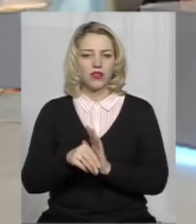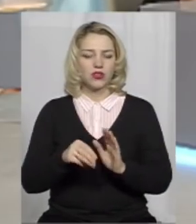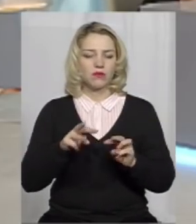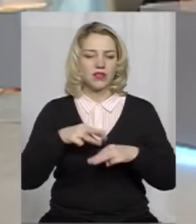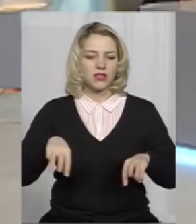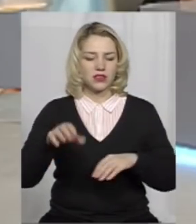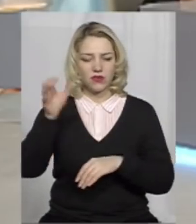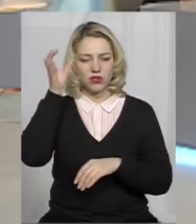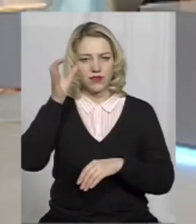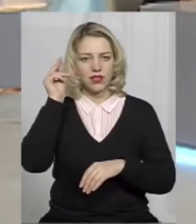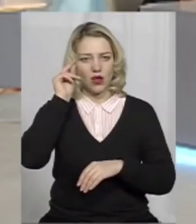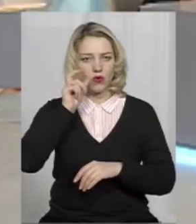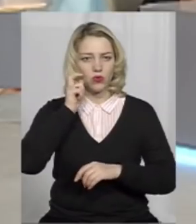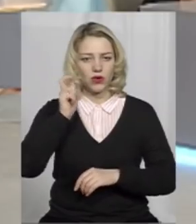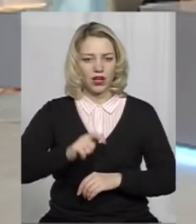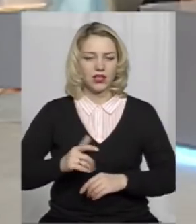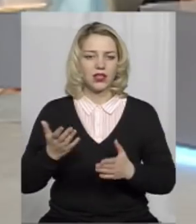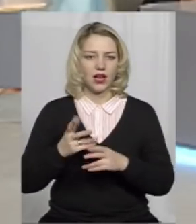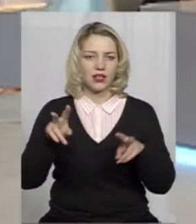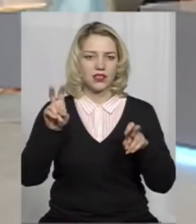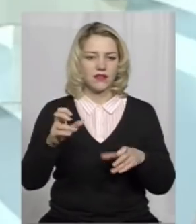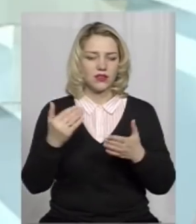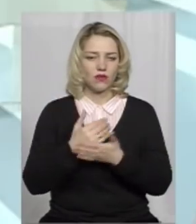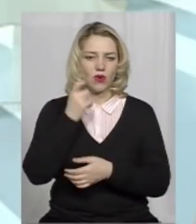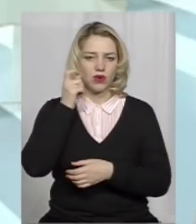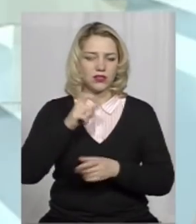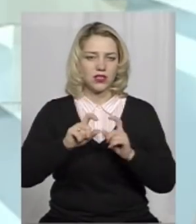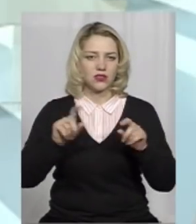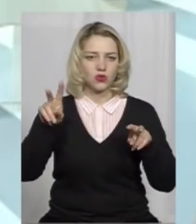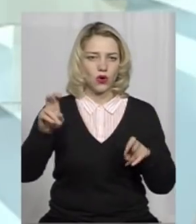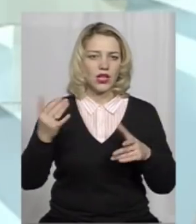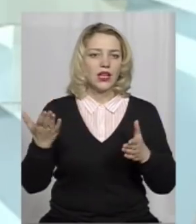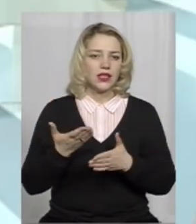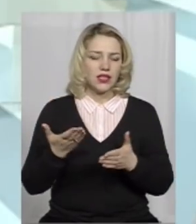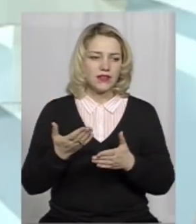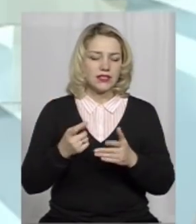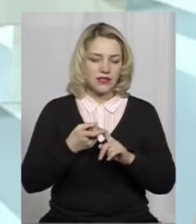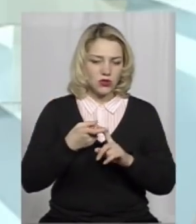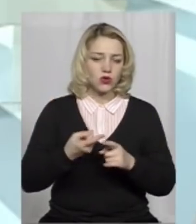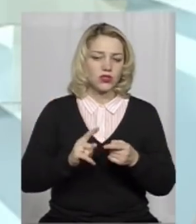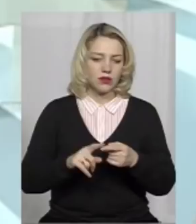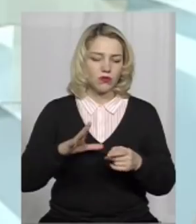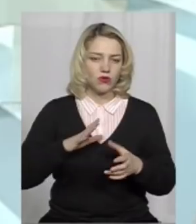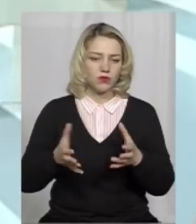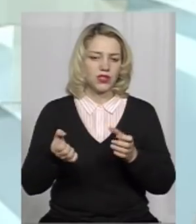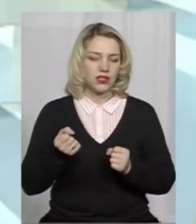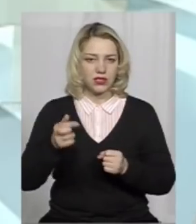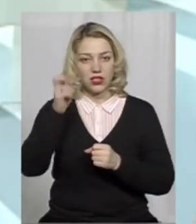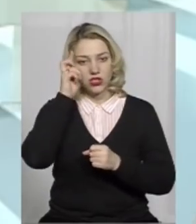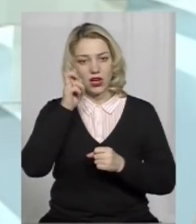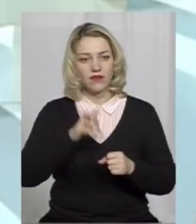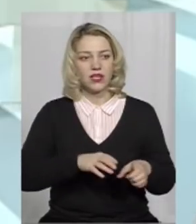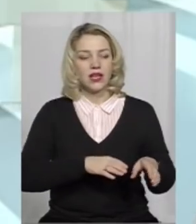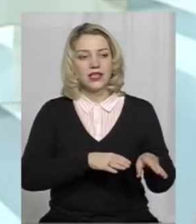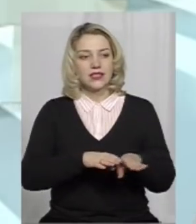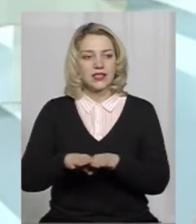Міністерство освіти і науки України, яка називається «Нова українська школа». І в зв'язку з тим був прийнятий державний стандарт початкової